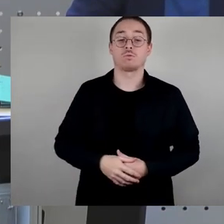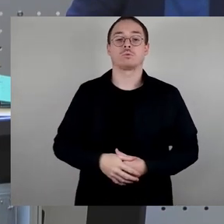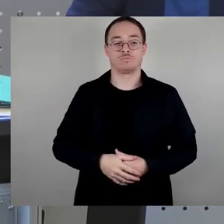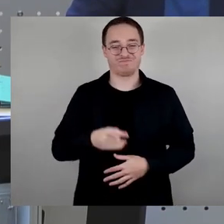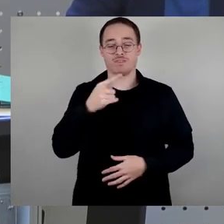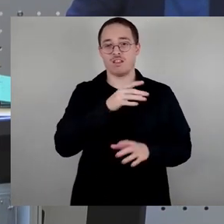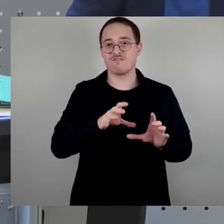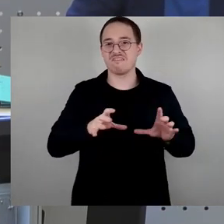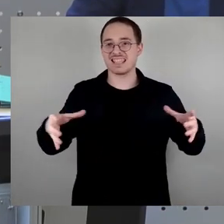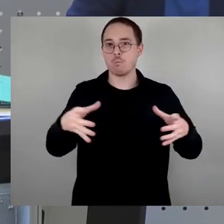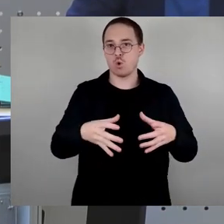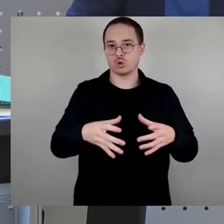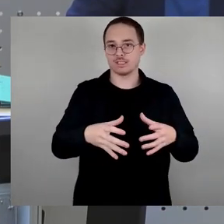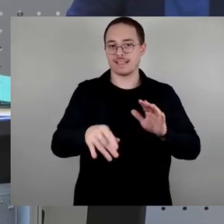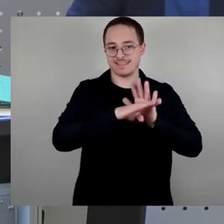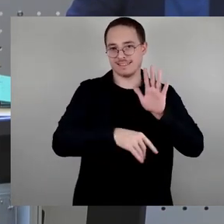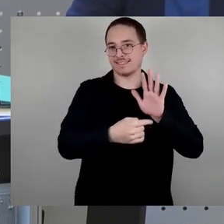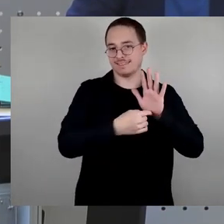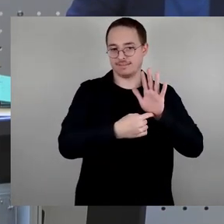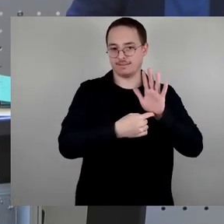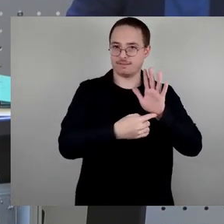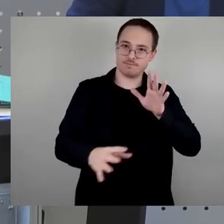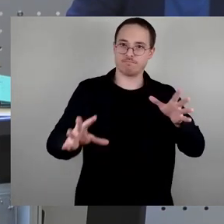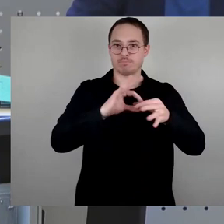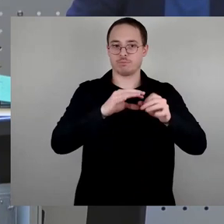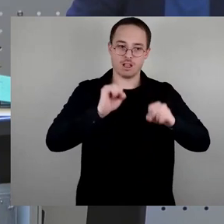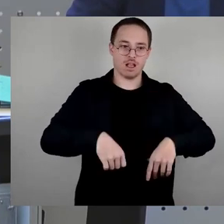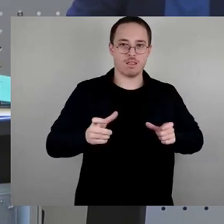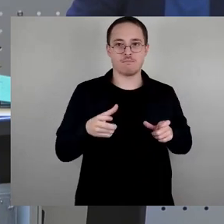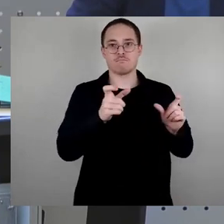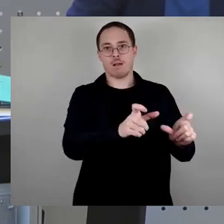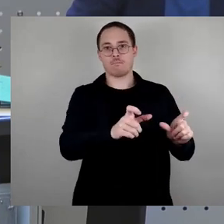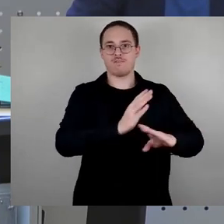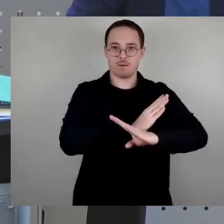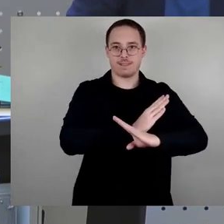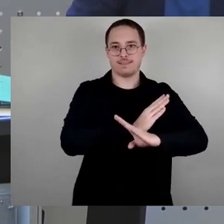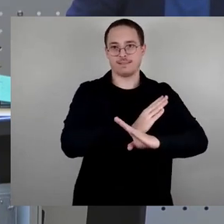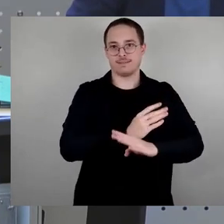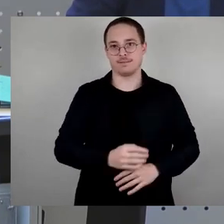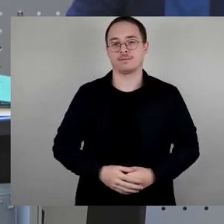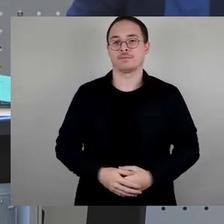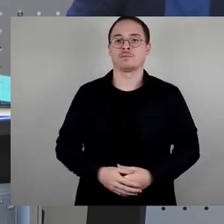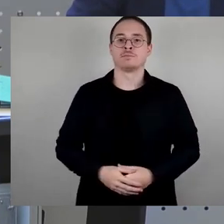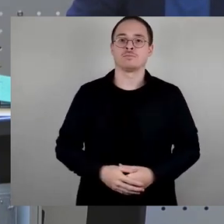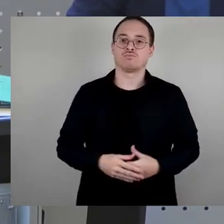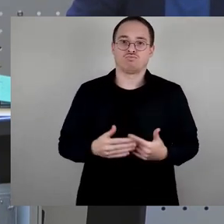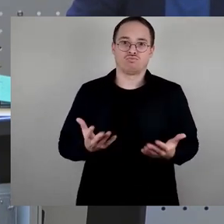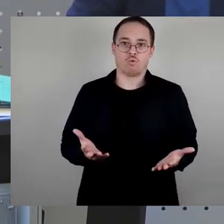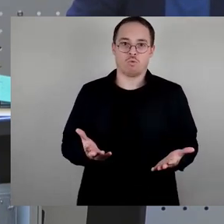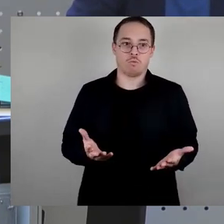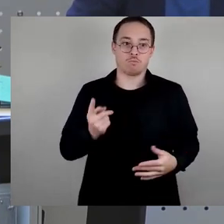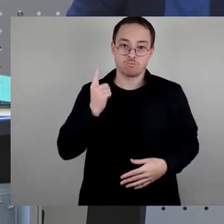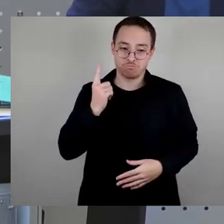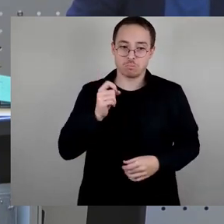verbieten möchte. Und obwohl eine derartige Versammlung ausdrücklich in diesem Gesetz untersagt ist, hat die Versammlungsbehörde dies mal wieder